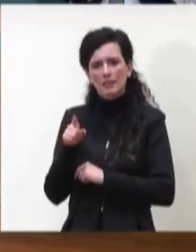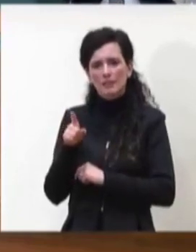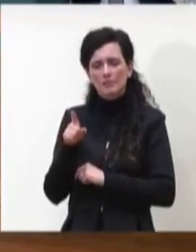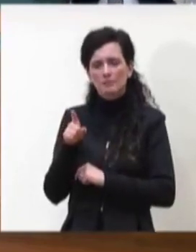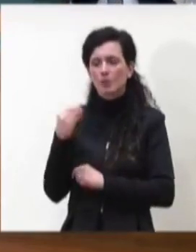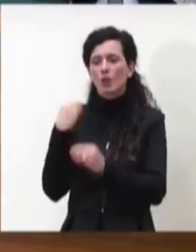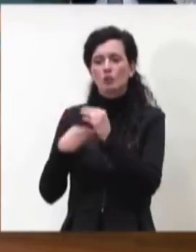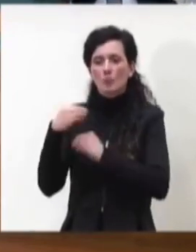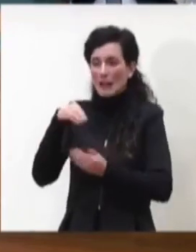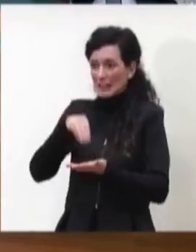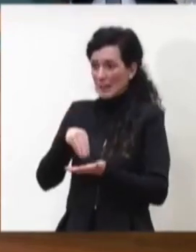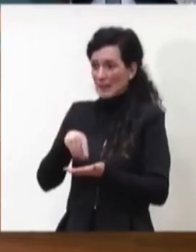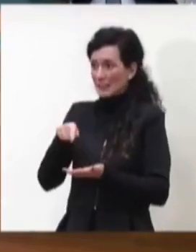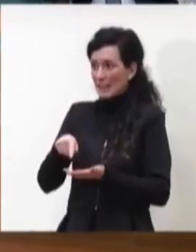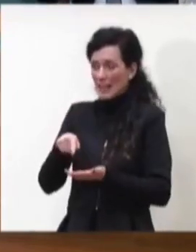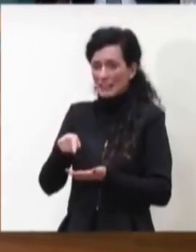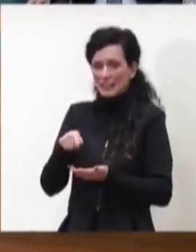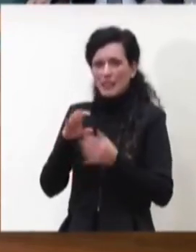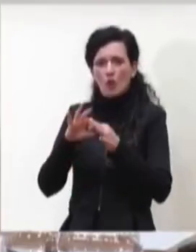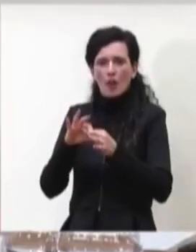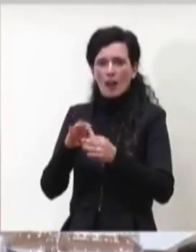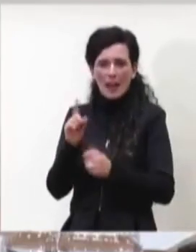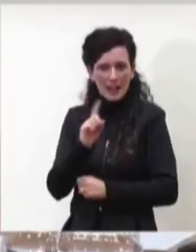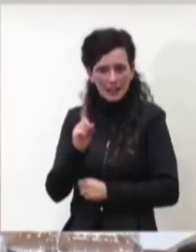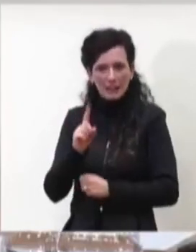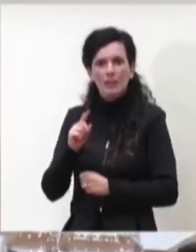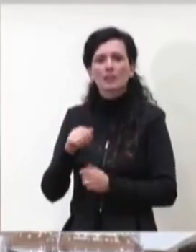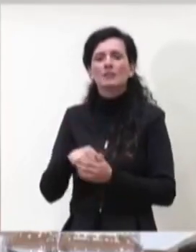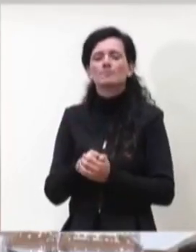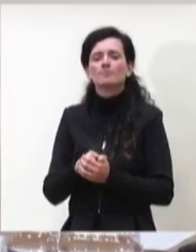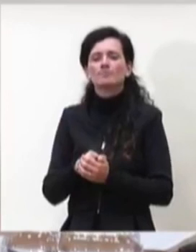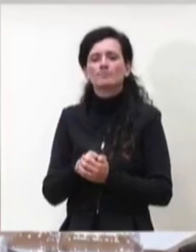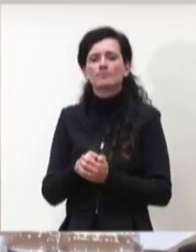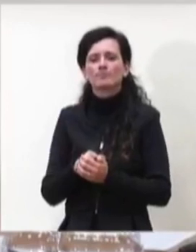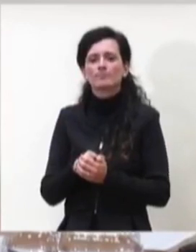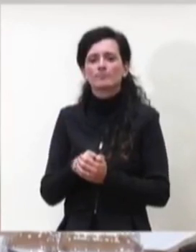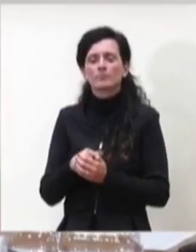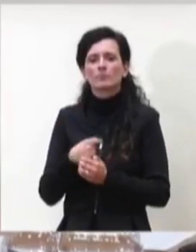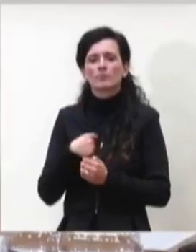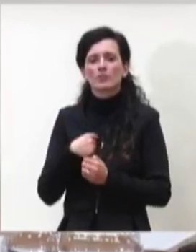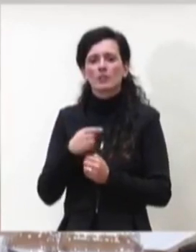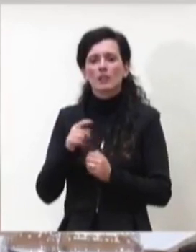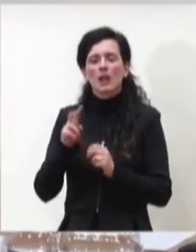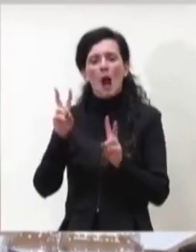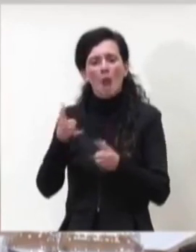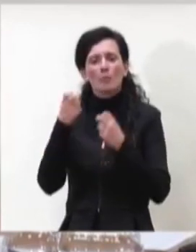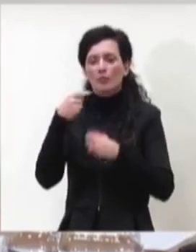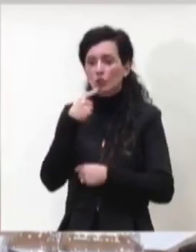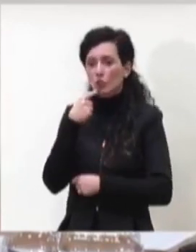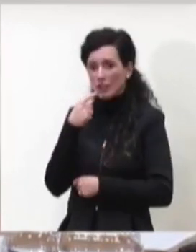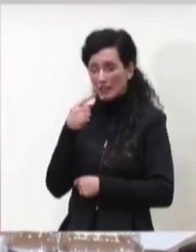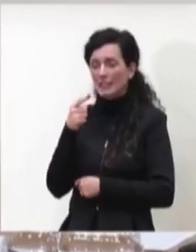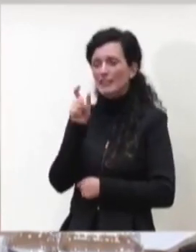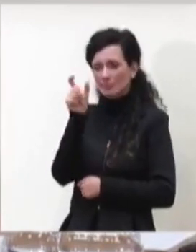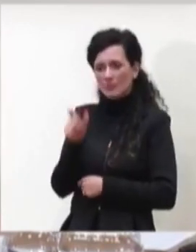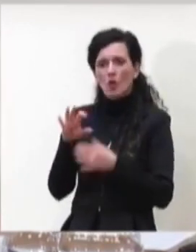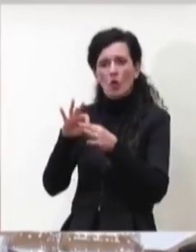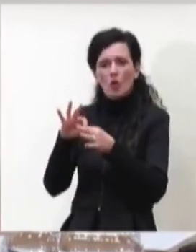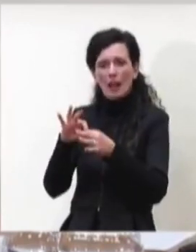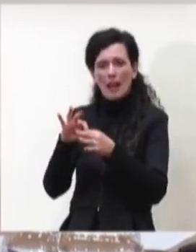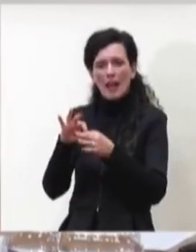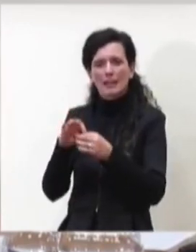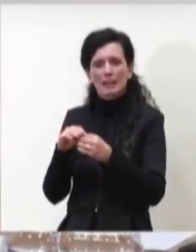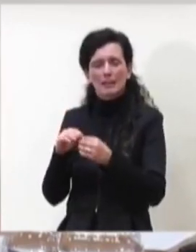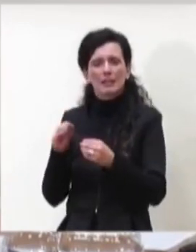qui in sala ne approfitto per scusarmi ovviamente per i colleghi che hanno fatto richiesta di accredito ma le misure